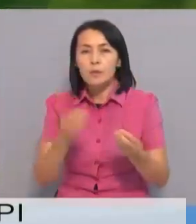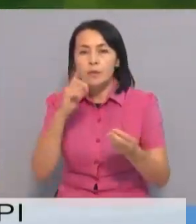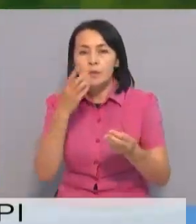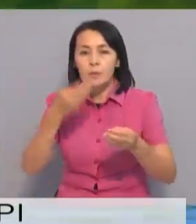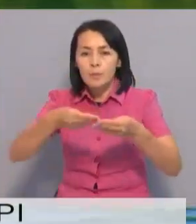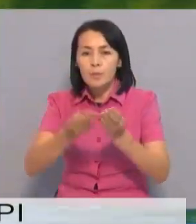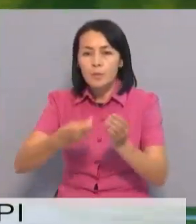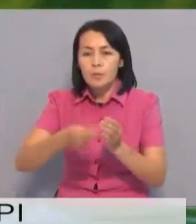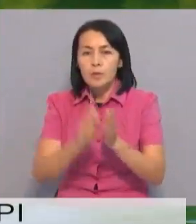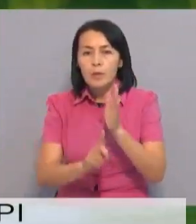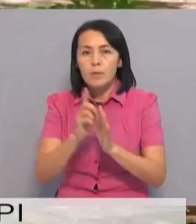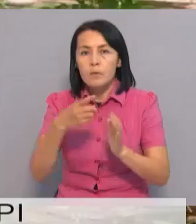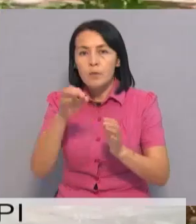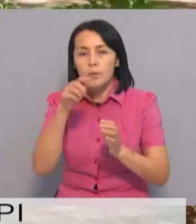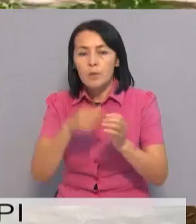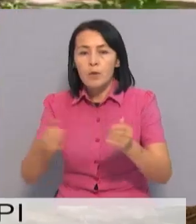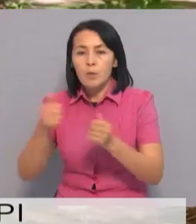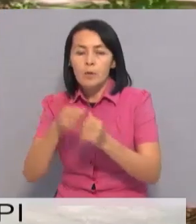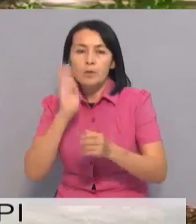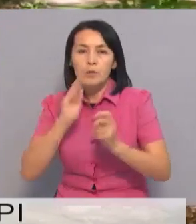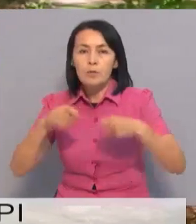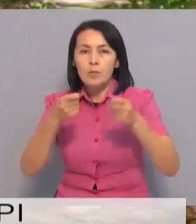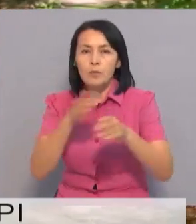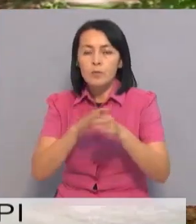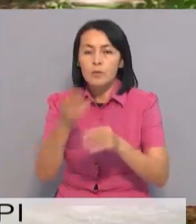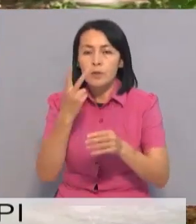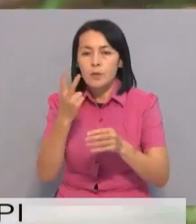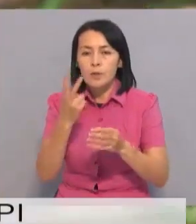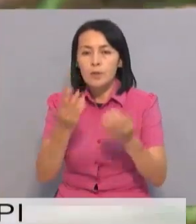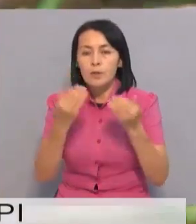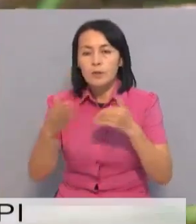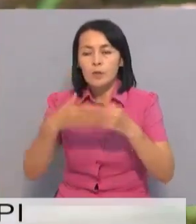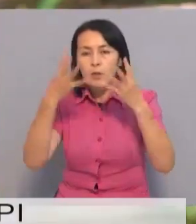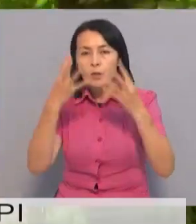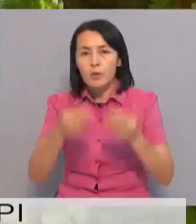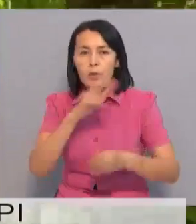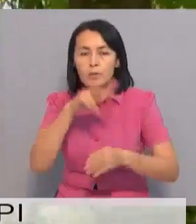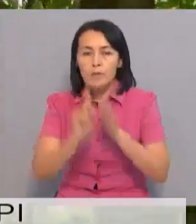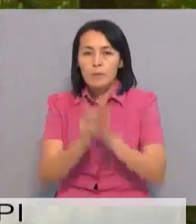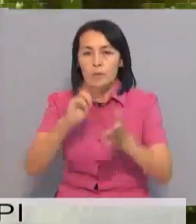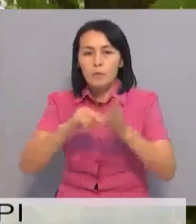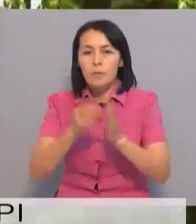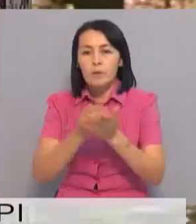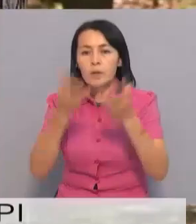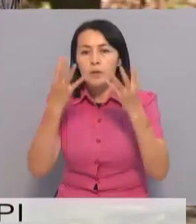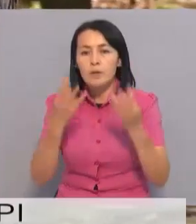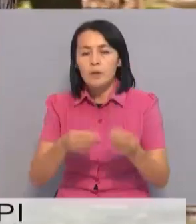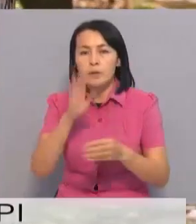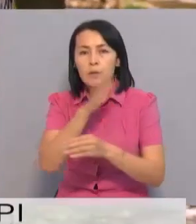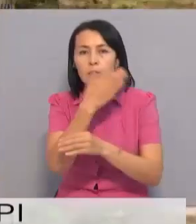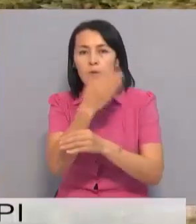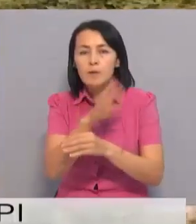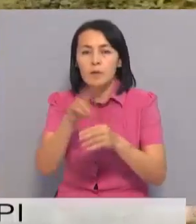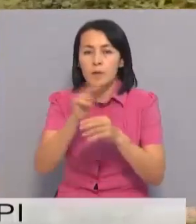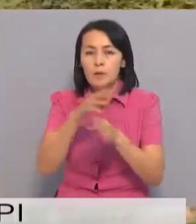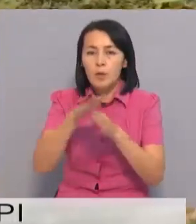суын ғымасы іске қосылып, тұлпар омағын суару жүмістар жүргізілуде. Екінші суын ғымасы жақын күндеріске қосылат теп жоспарлануыда. Қазіргі түнде дендер сай баққа